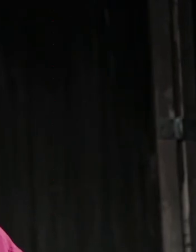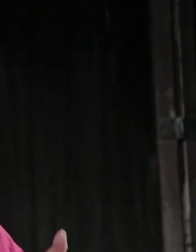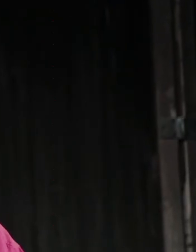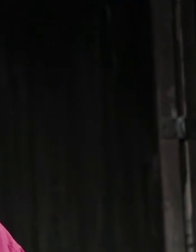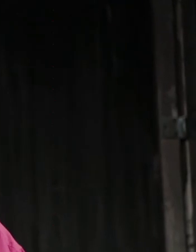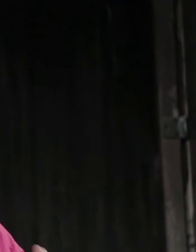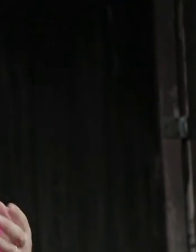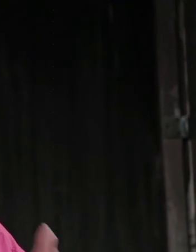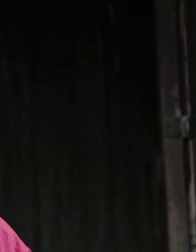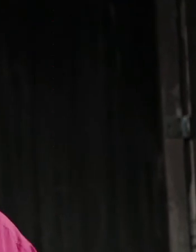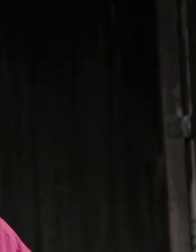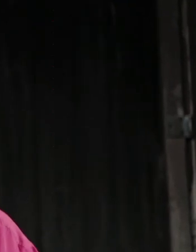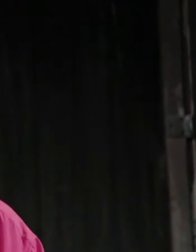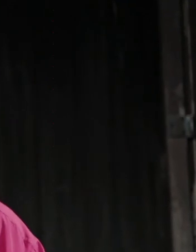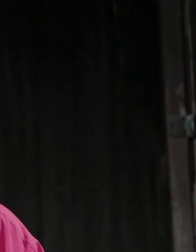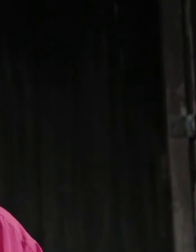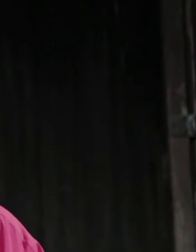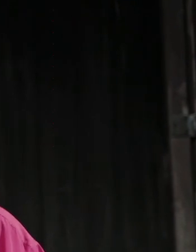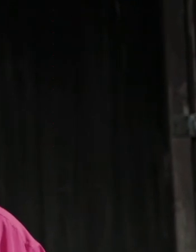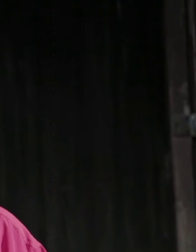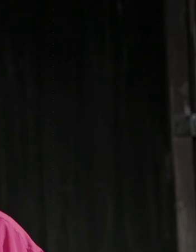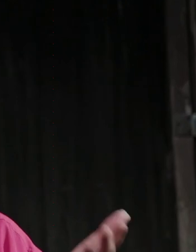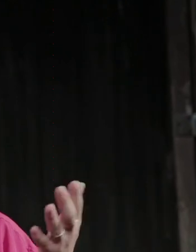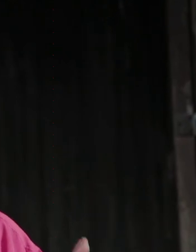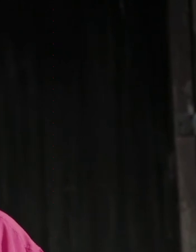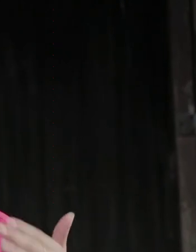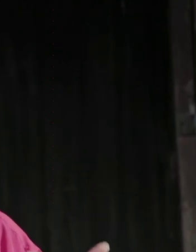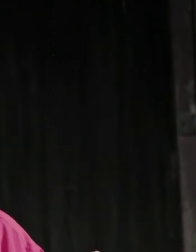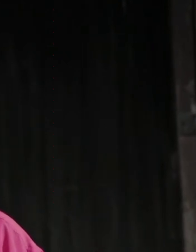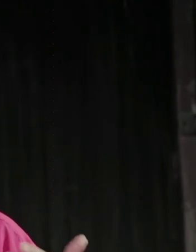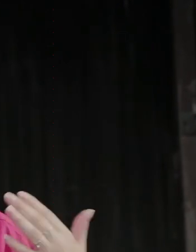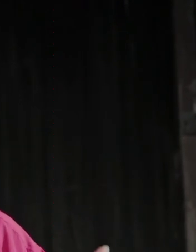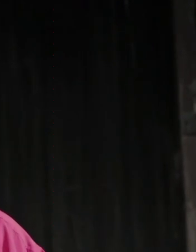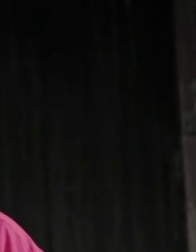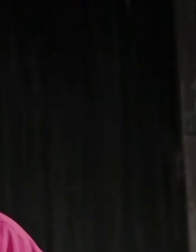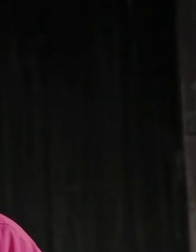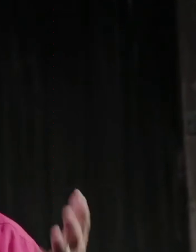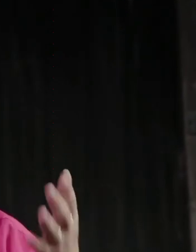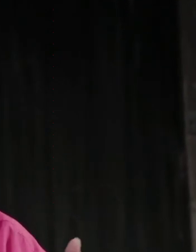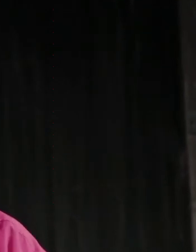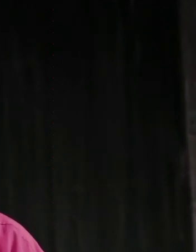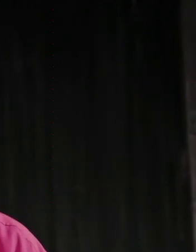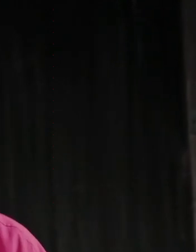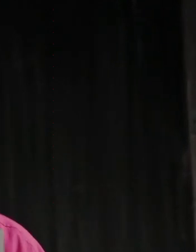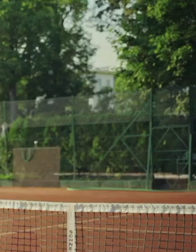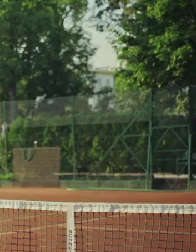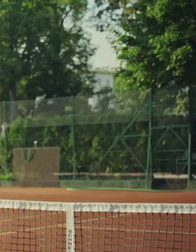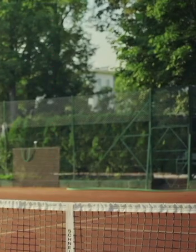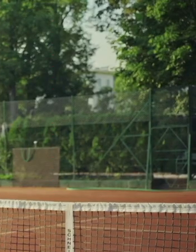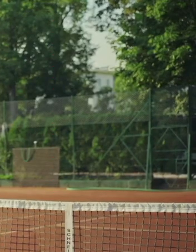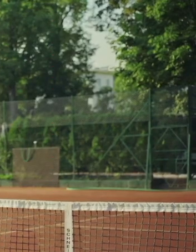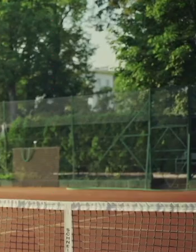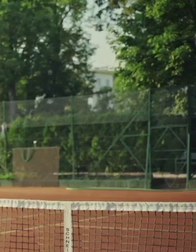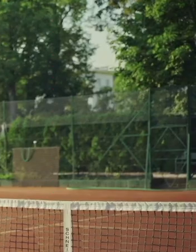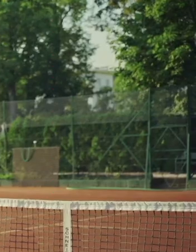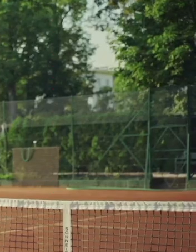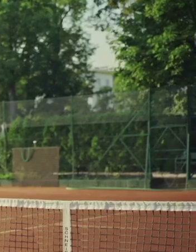am Ende, tragen dich Millionen Hände, wir sind nicht gleich, aber gleichwertig, jeder von uns, unentbehrlich, wenn man für andere Land zerbricht. Tut man das,